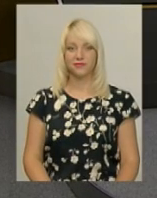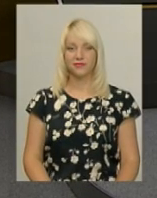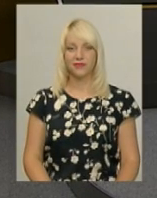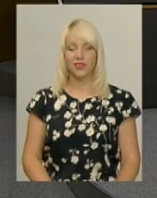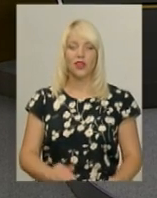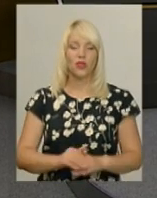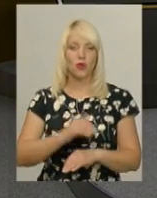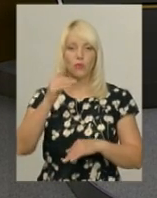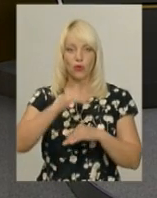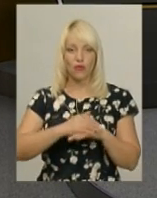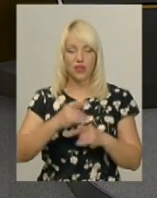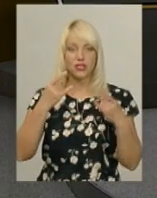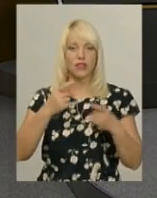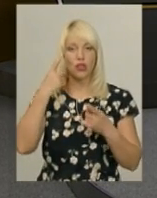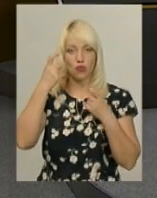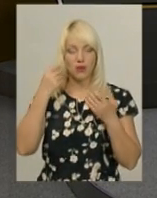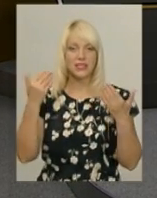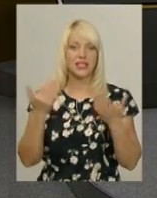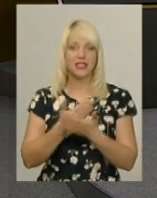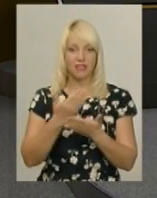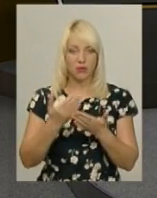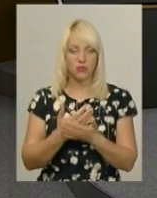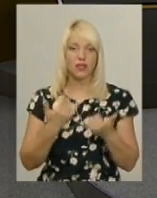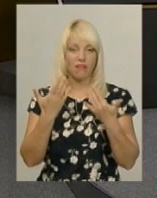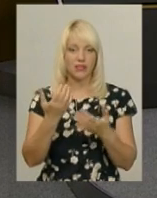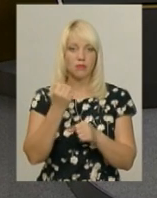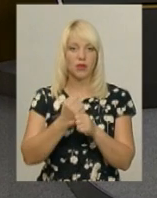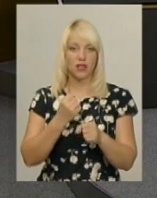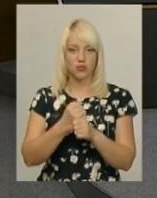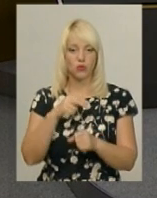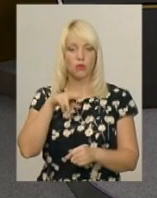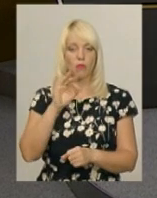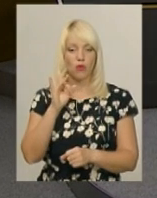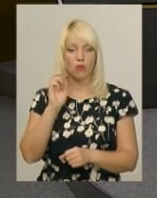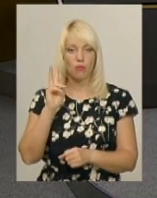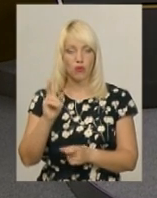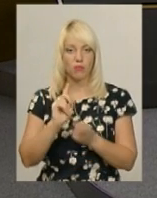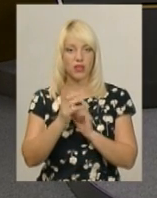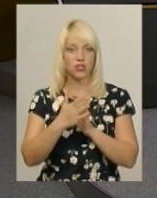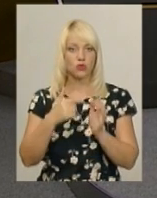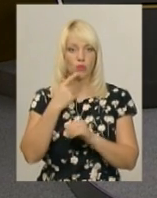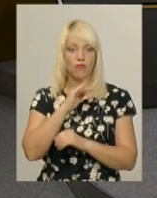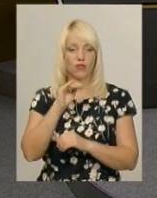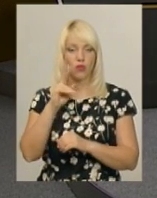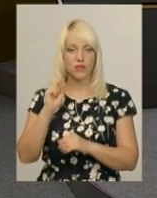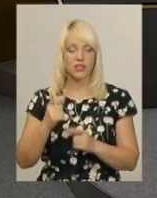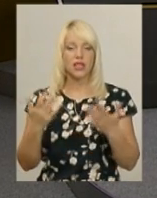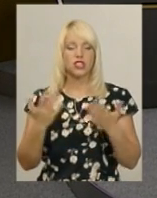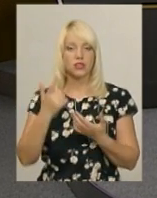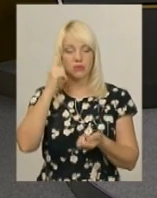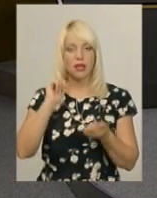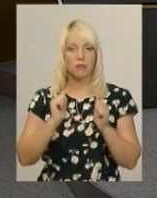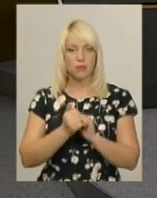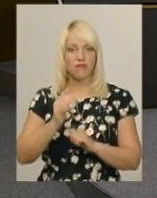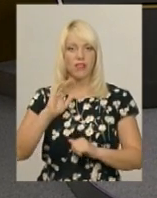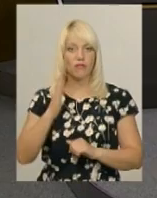Доброго вечора! В ефірі інформаційний випуск студії ведуча Світлана Поробок, диктор жестової мови Оксана Фіновська. Чим запам'ятається